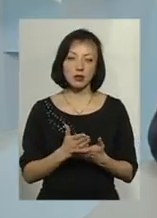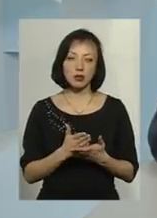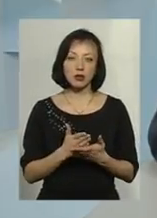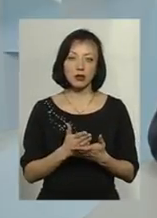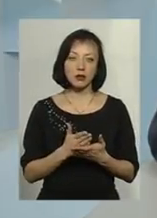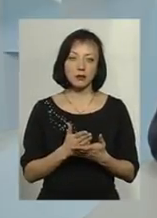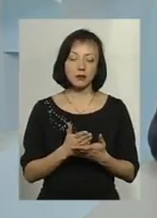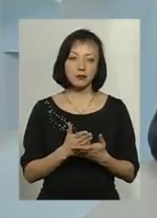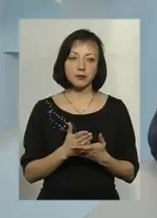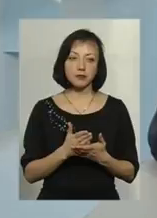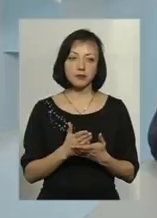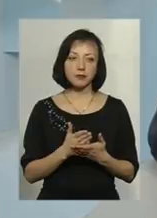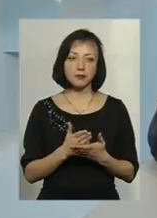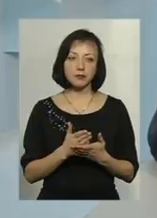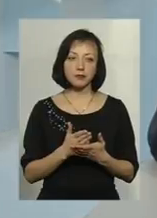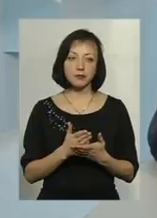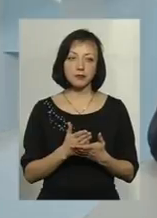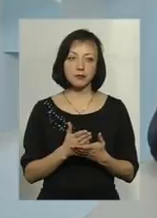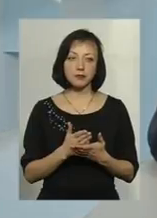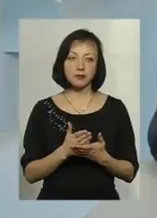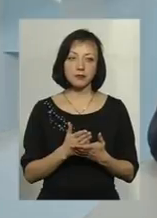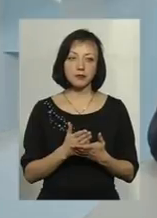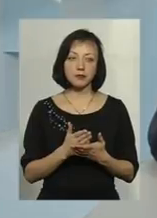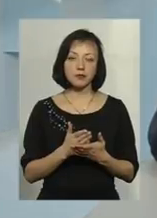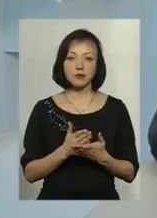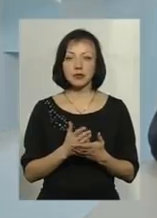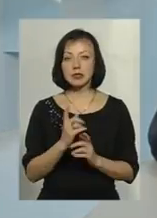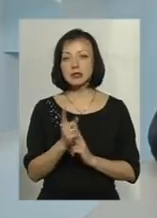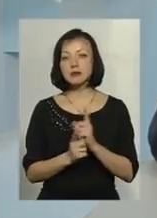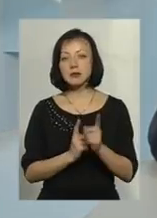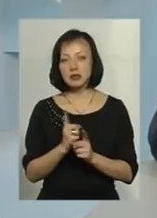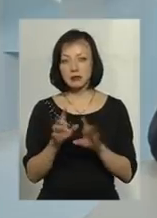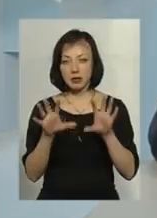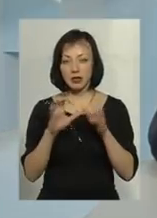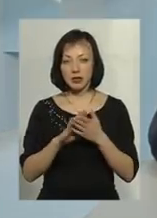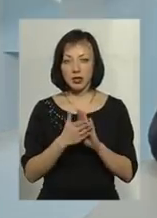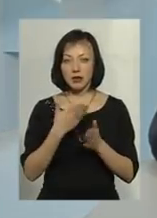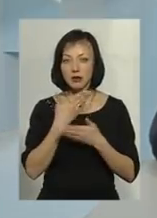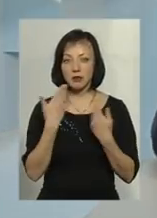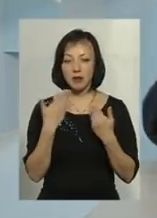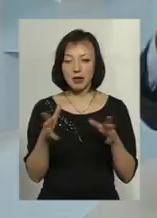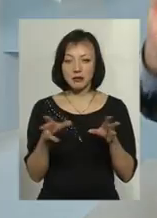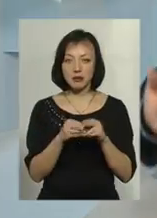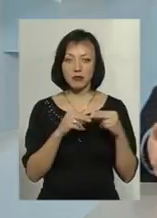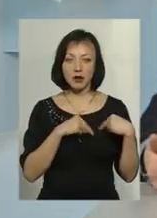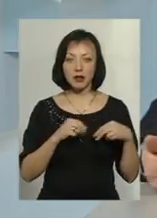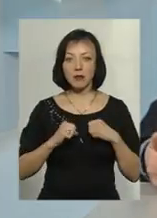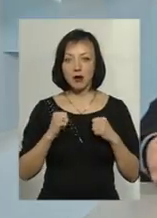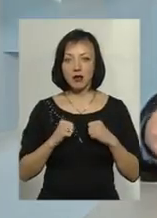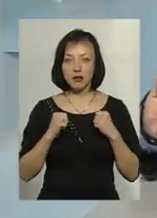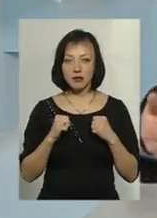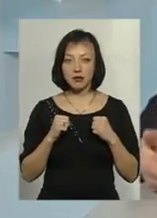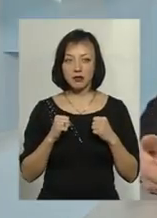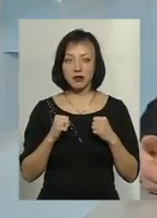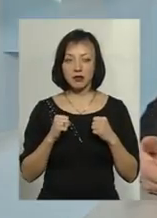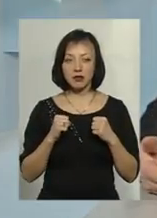атрофоване сприйняття ситуації, немає місця співпраці, намагання перевести